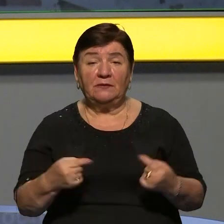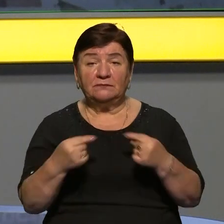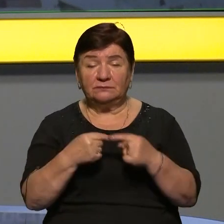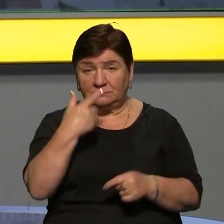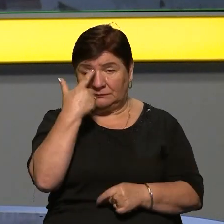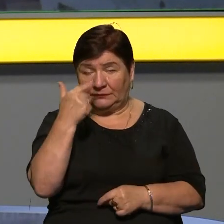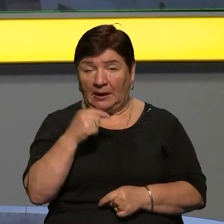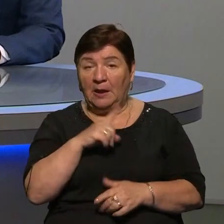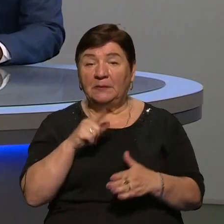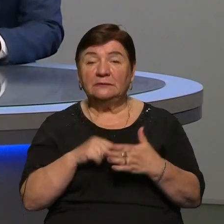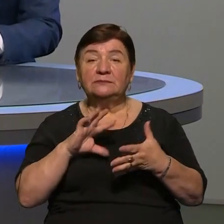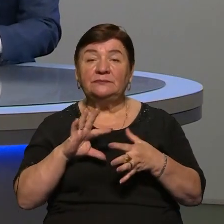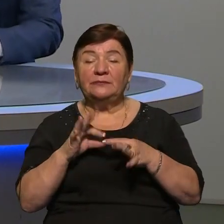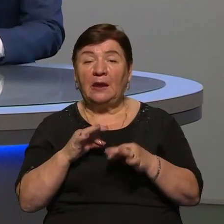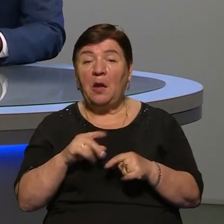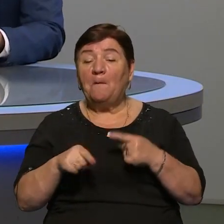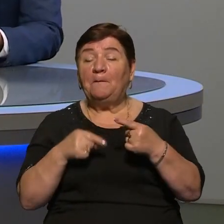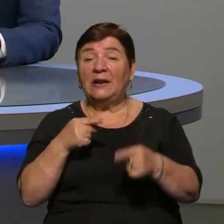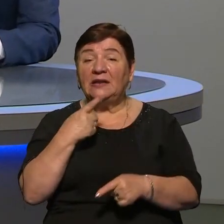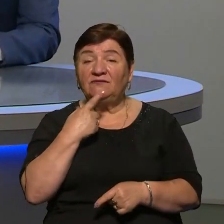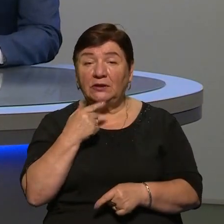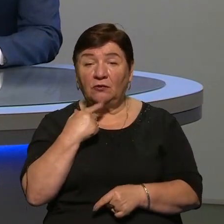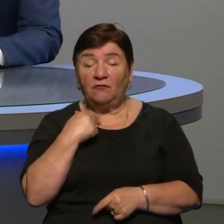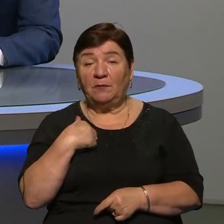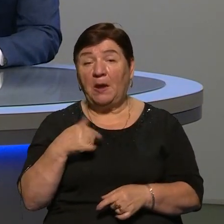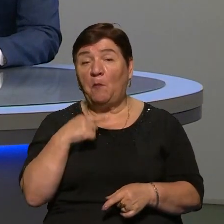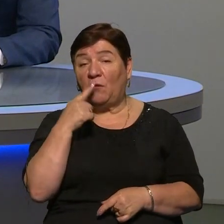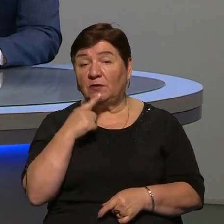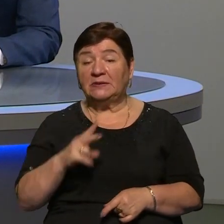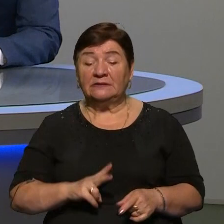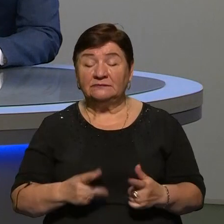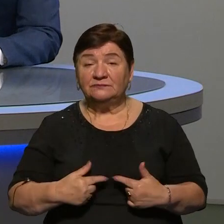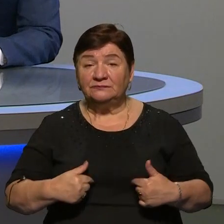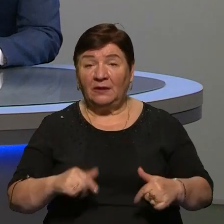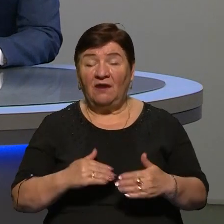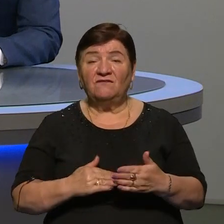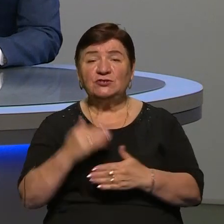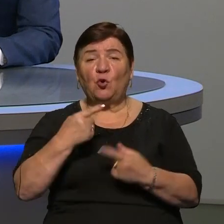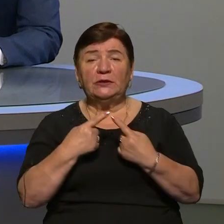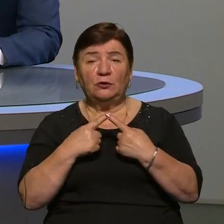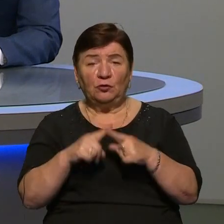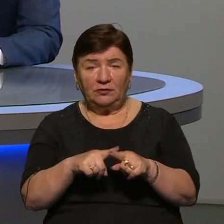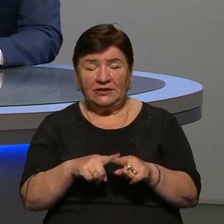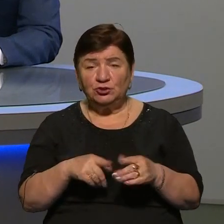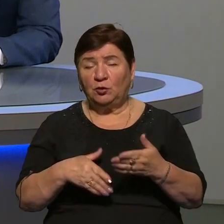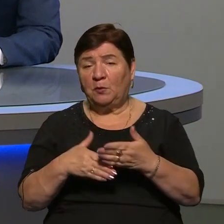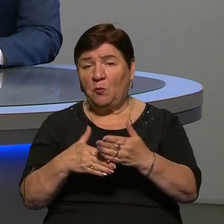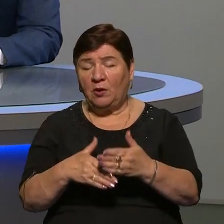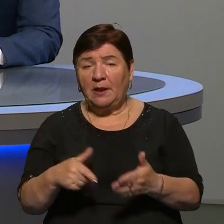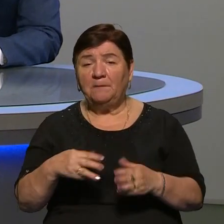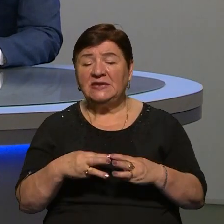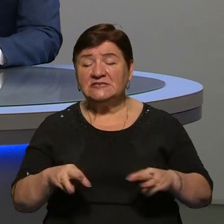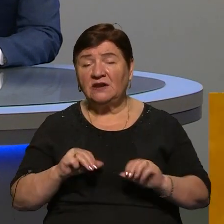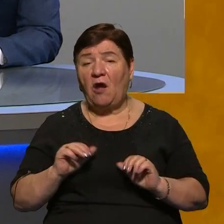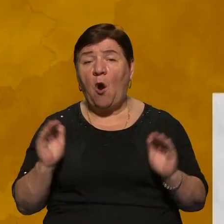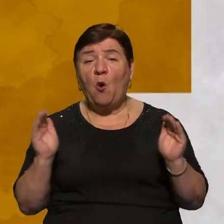Ну і детальніше про проблему переливання крові на передовій ми поговоримо з директором Департаменту високотехнологічної медичної допомоги та інновацій Міністерства охорони